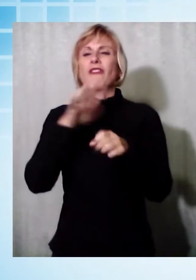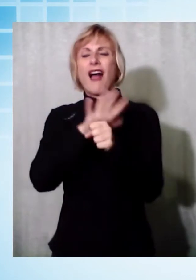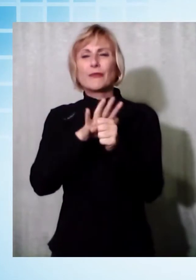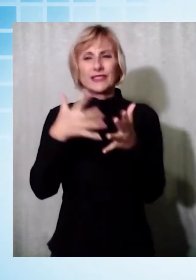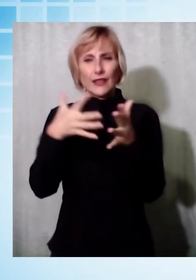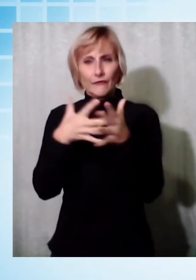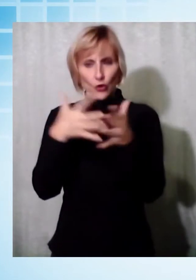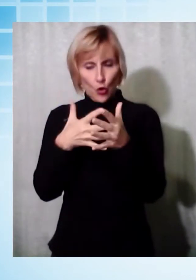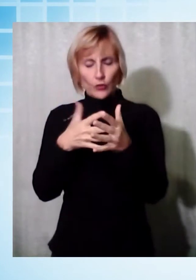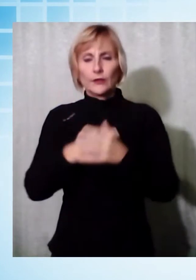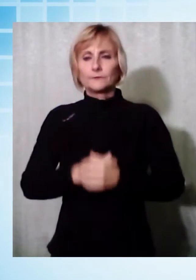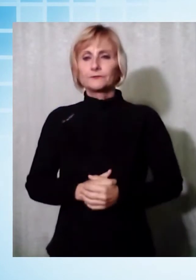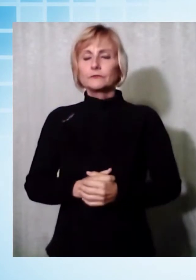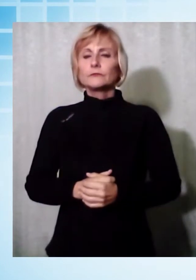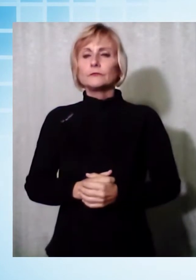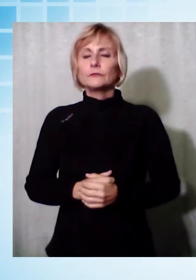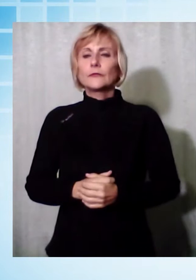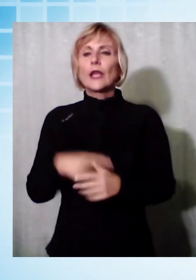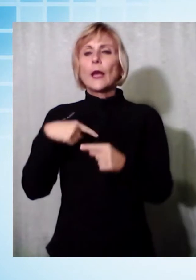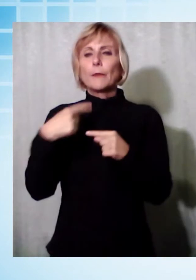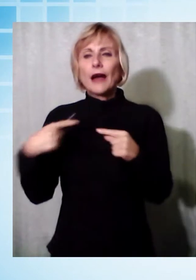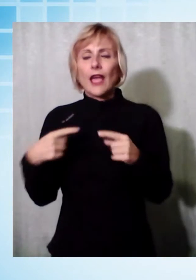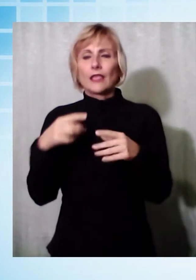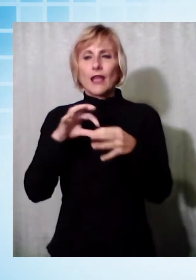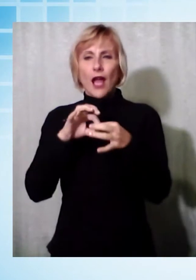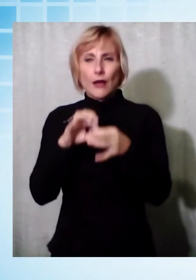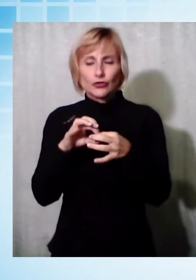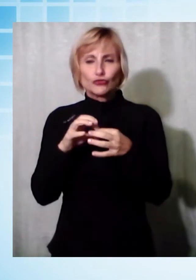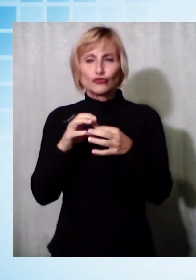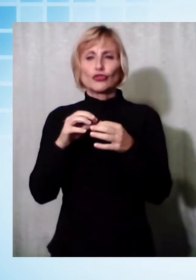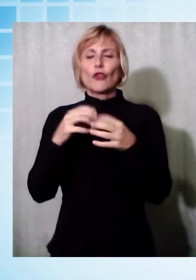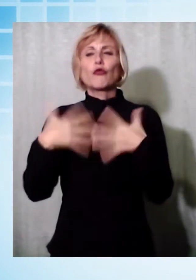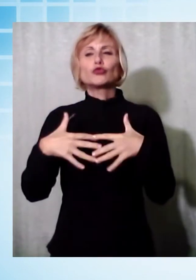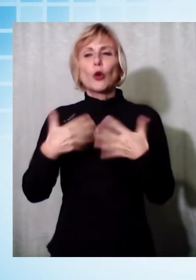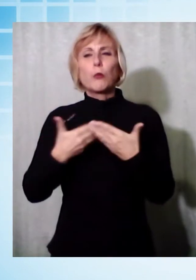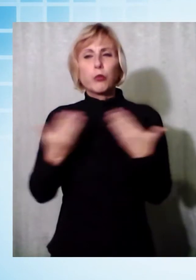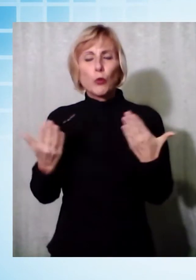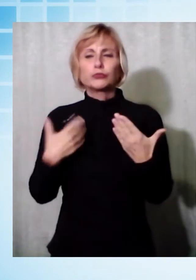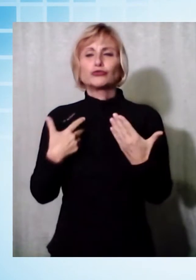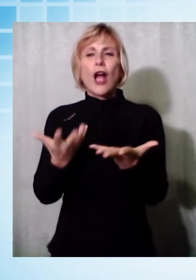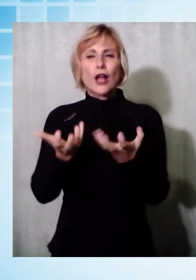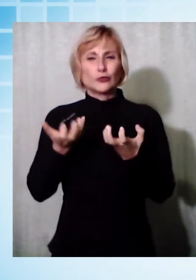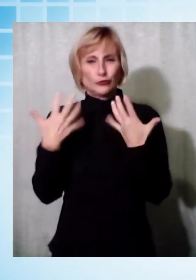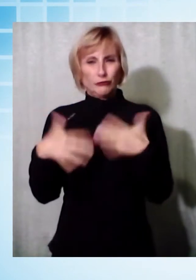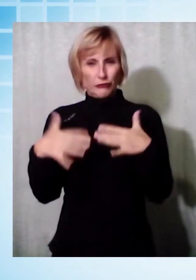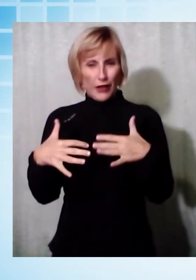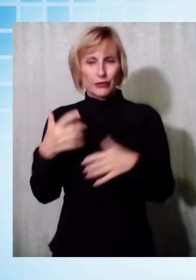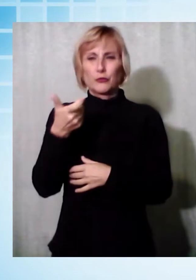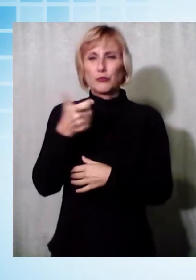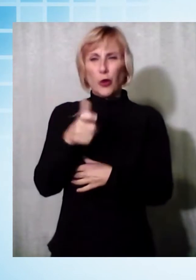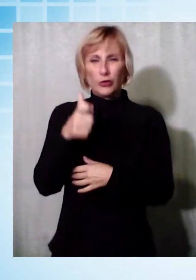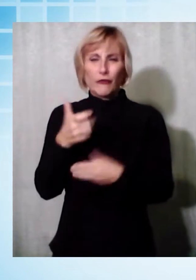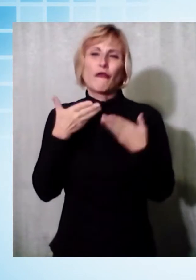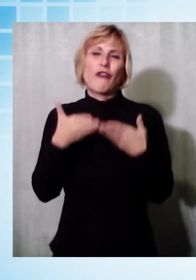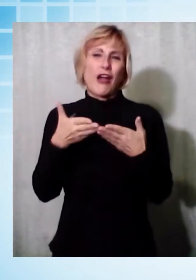Parenti e amici di funzionari pubblici assunti per ottenere favori, nuove sedi, affidamenti di soggetti minori in soprannumero con il risultato di